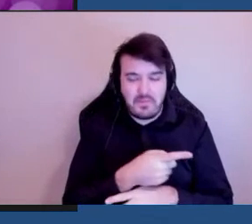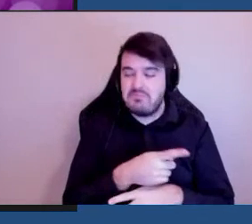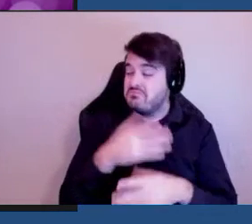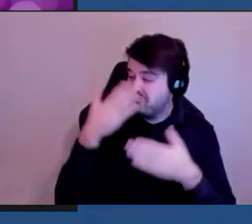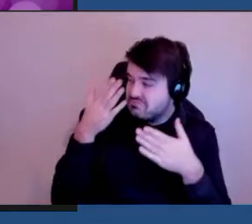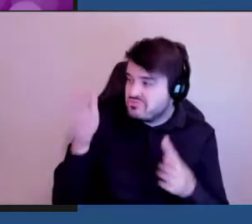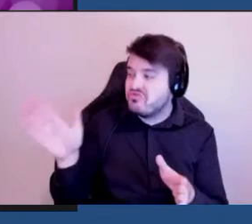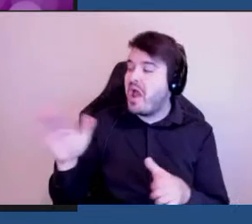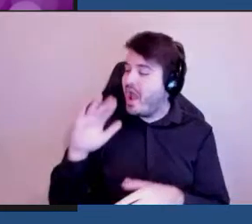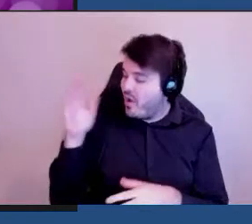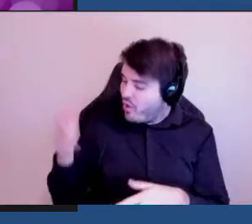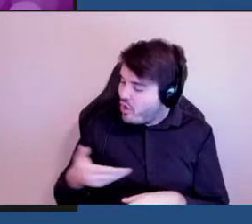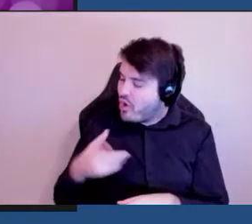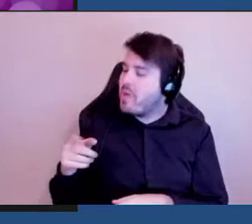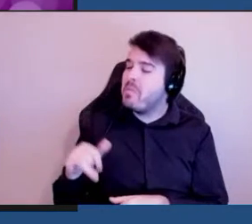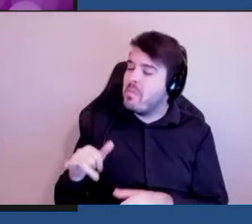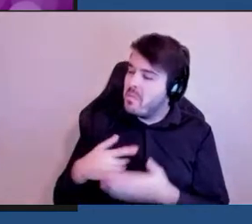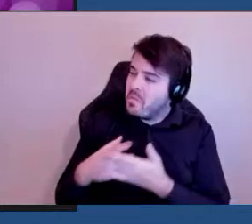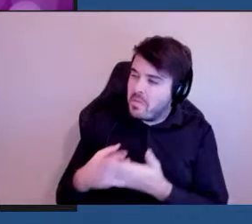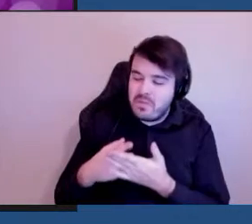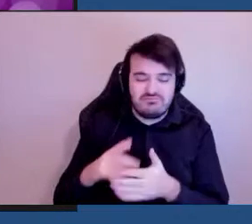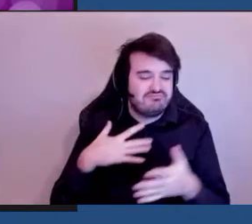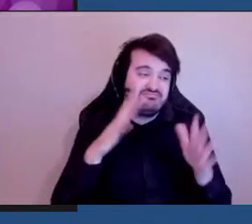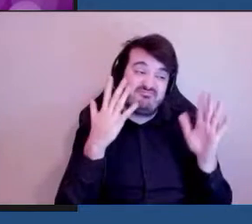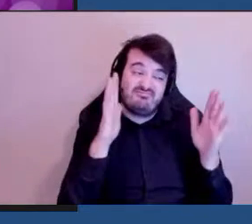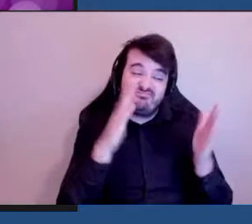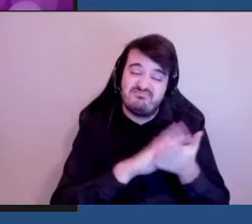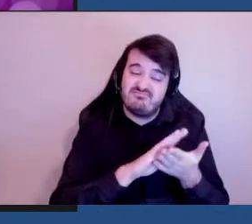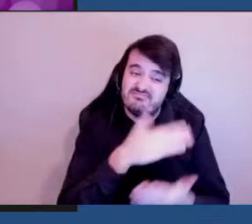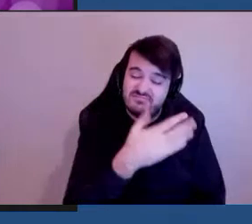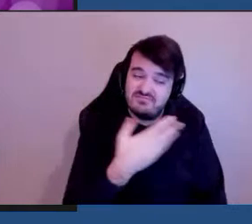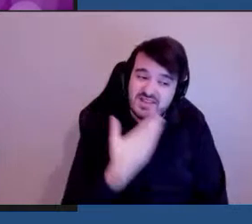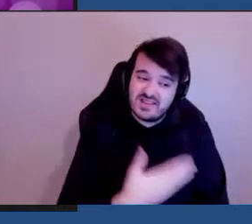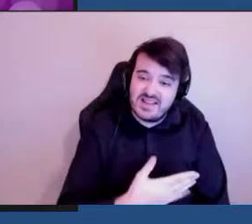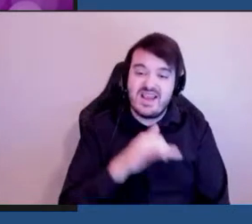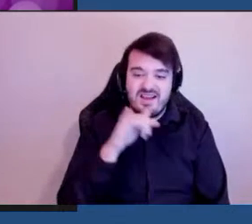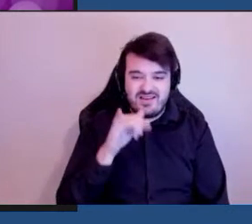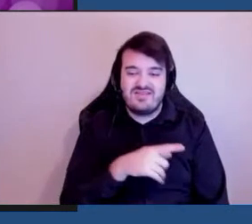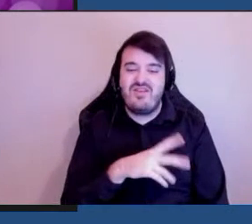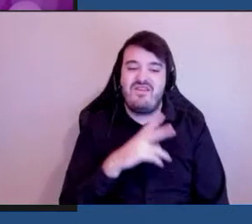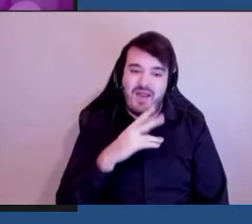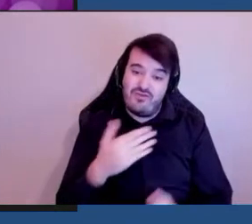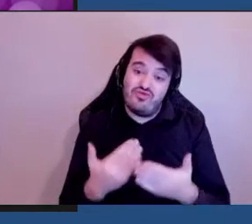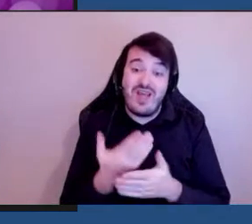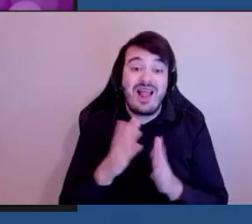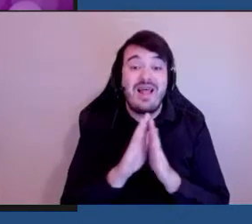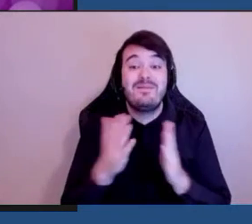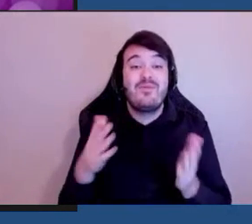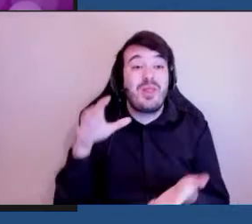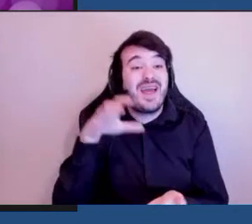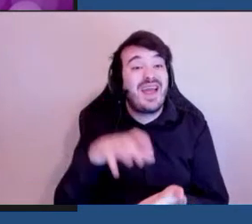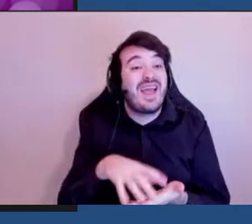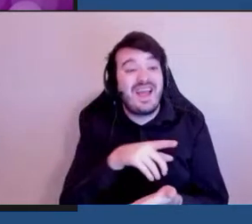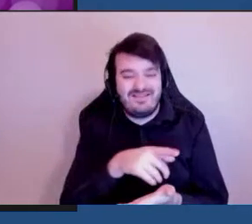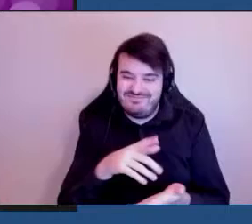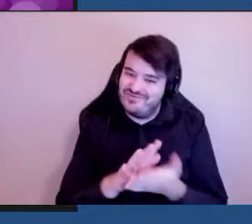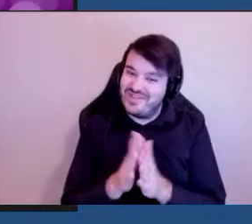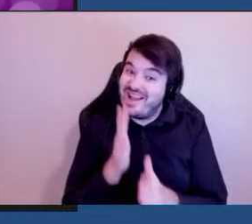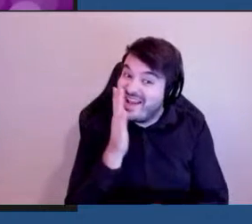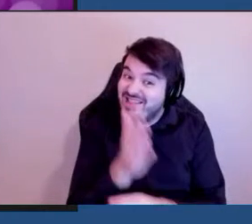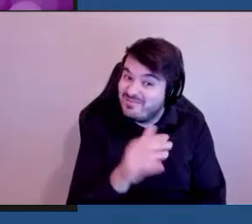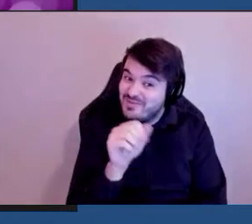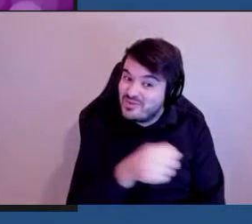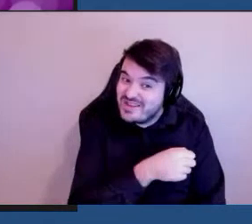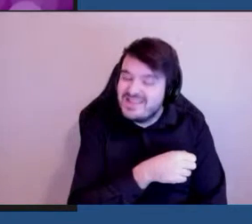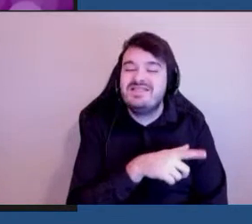d'esprit et on l'applaudit. Donc, cette nouvelle bibliothèque sera accessible. accessible. Ça va être